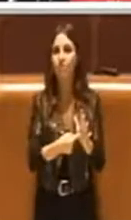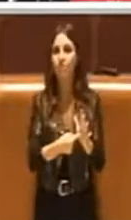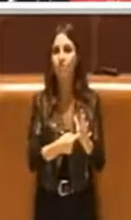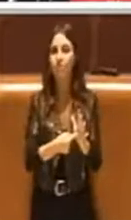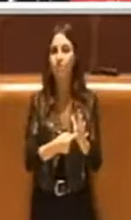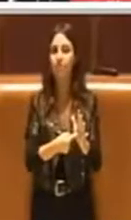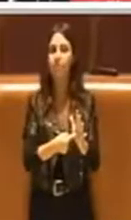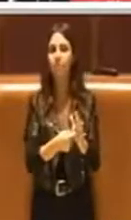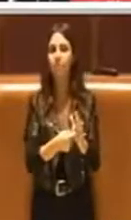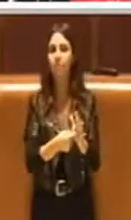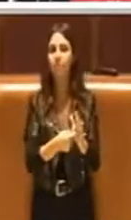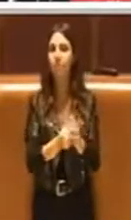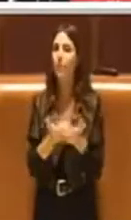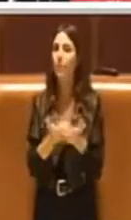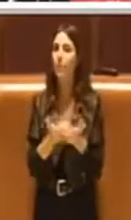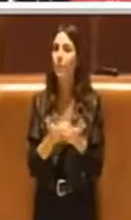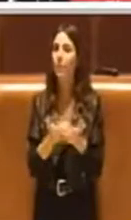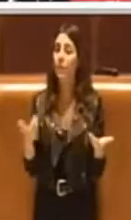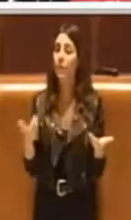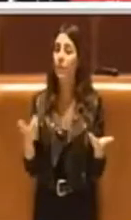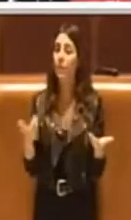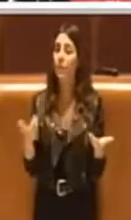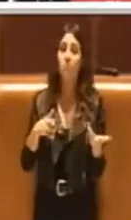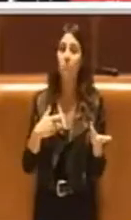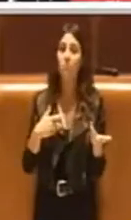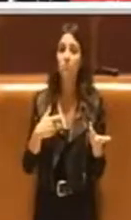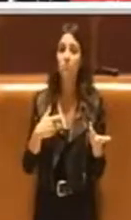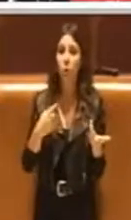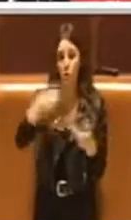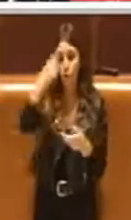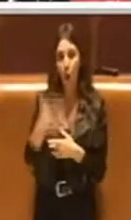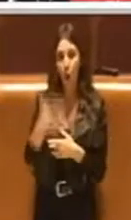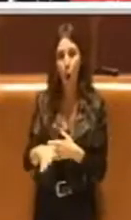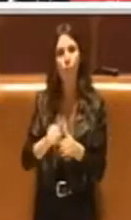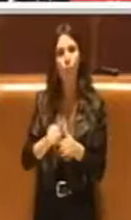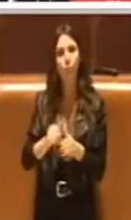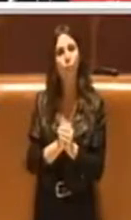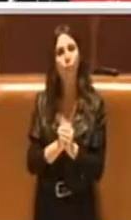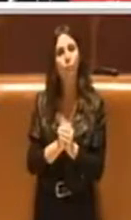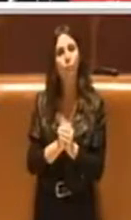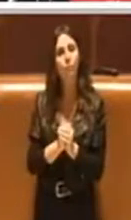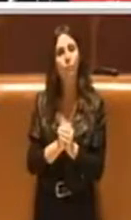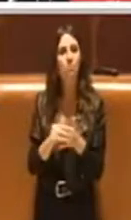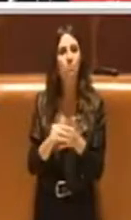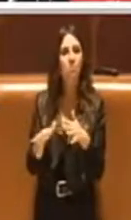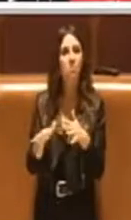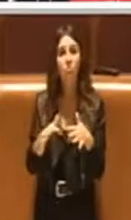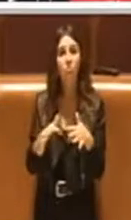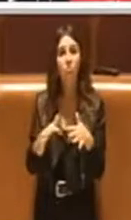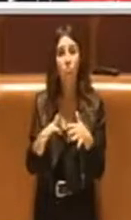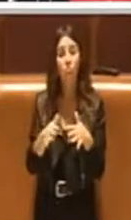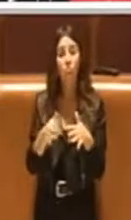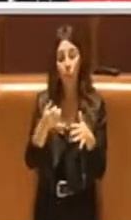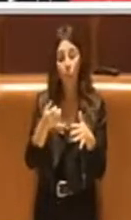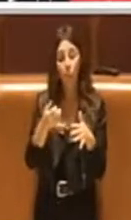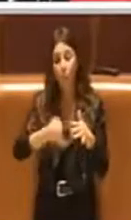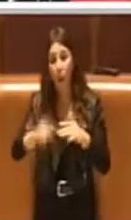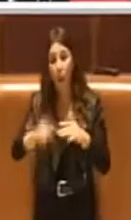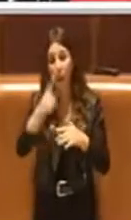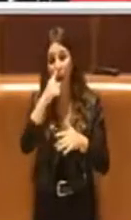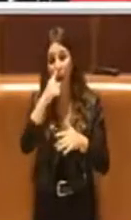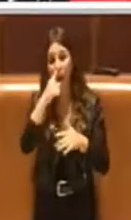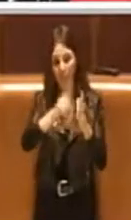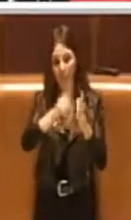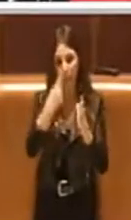per ciò che mi risulta alla fine di novembre o comunque